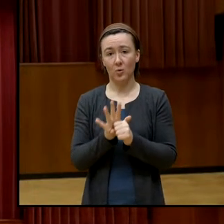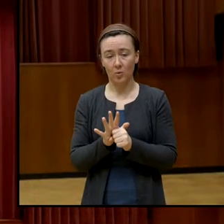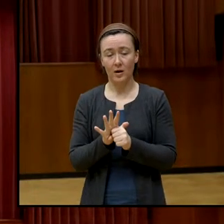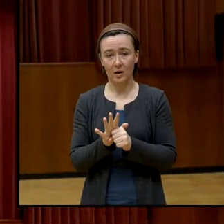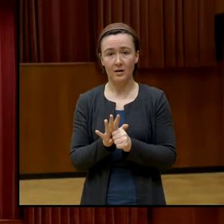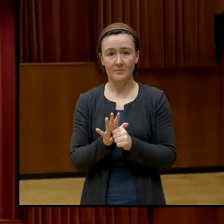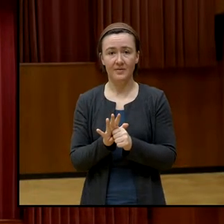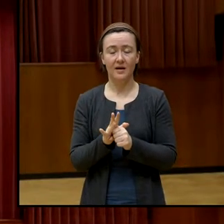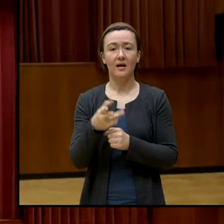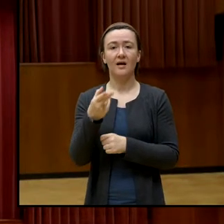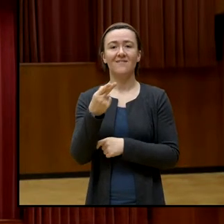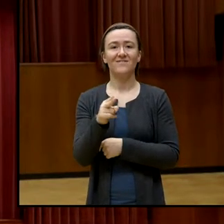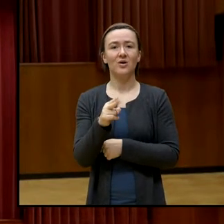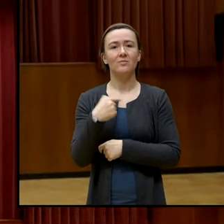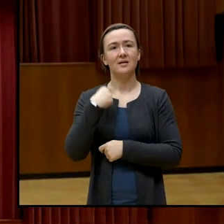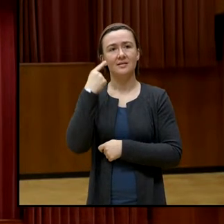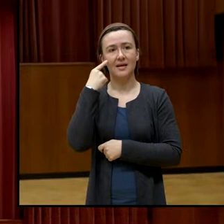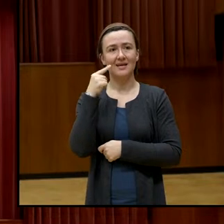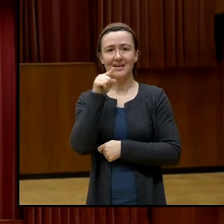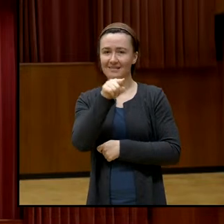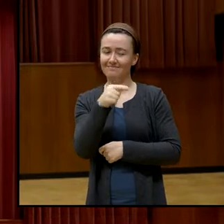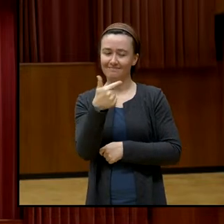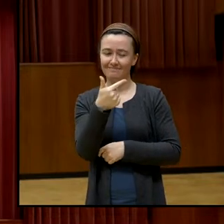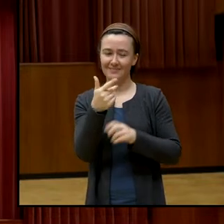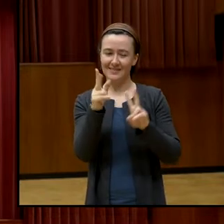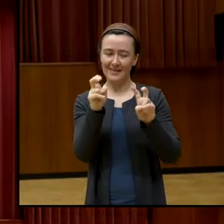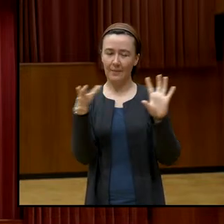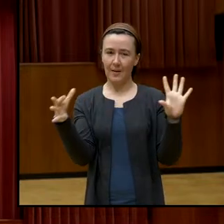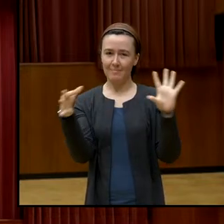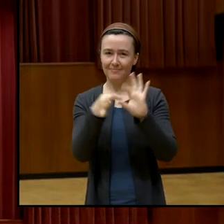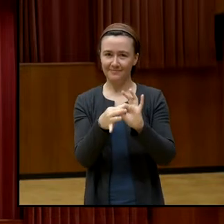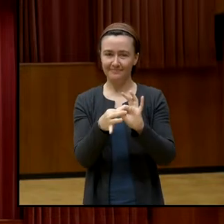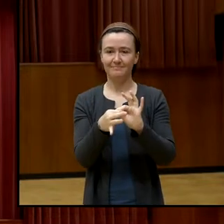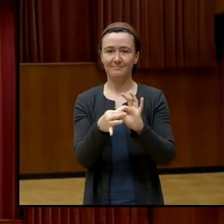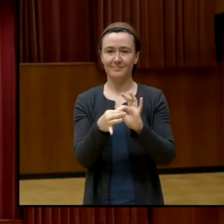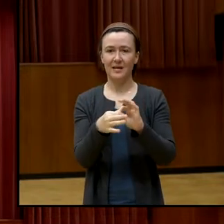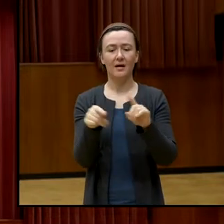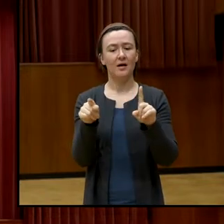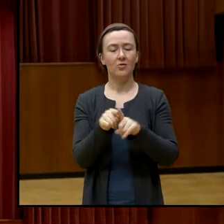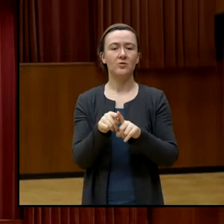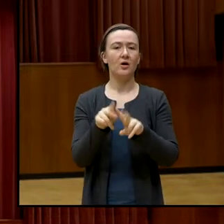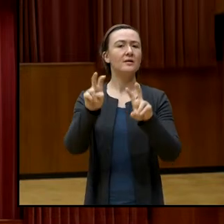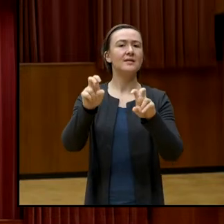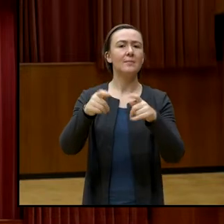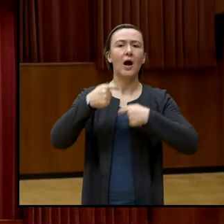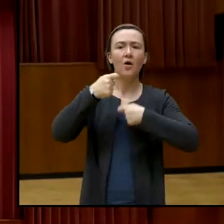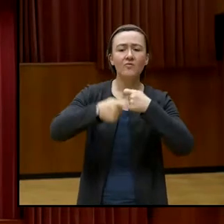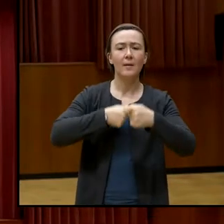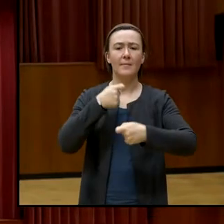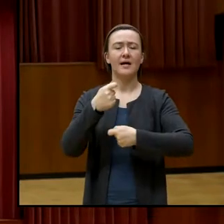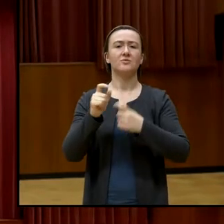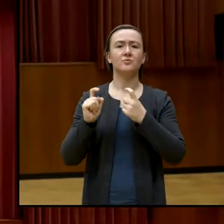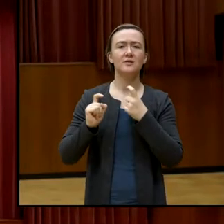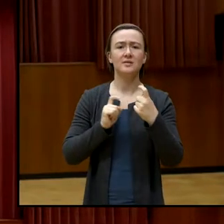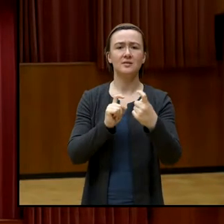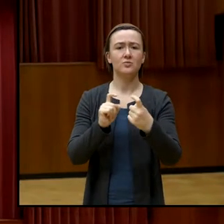weil ich glaube, diese Punkte hängen zusammen und die Frage der Aufarbeitung der Diskussion, also wir sollten tatsächlich